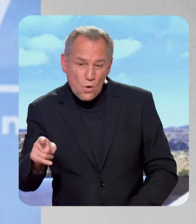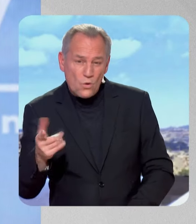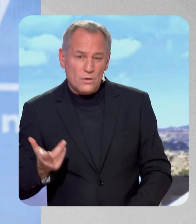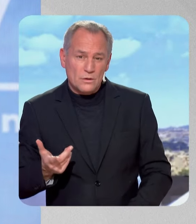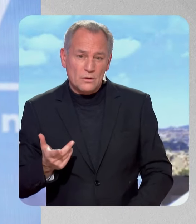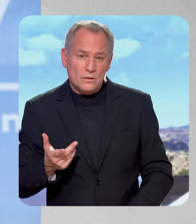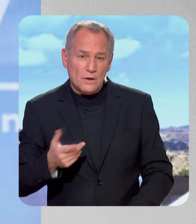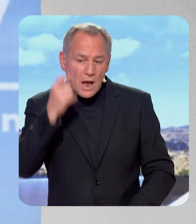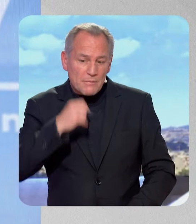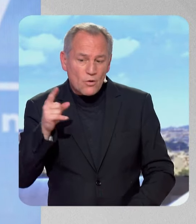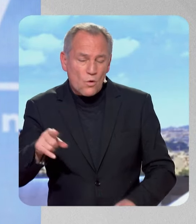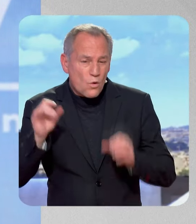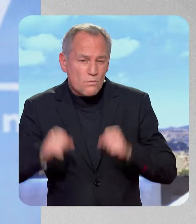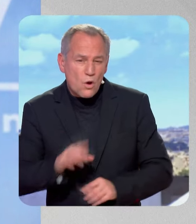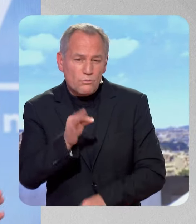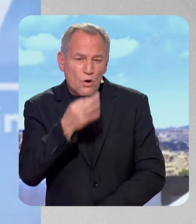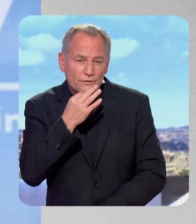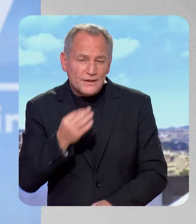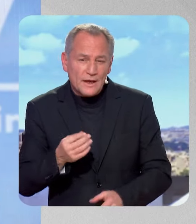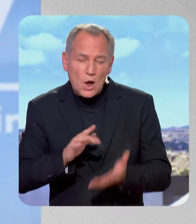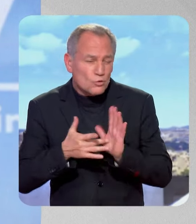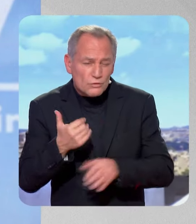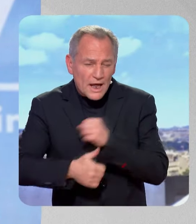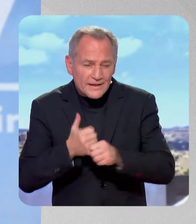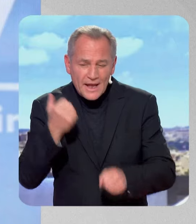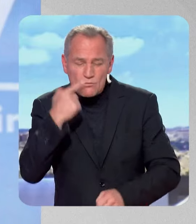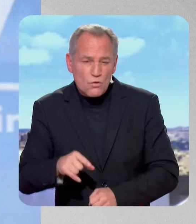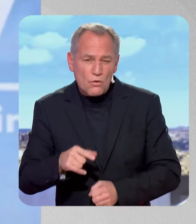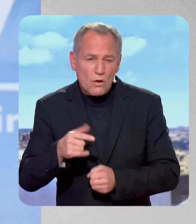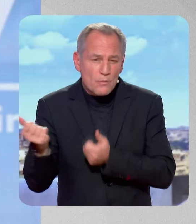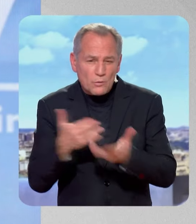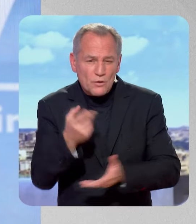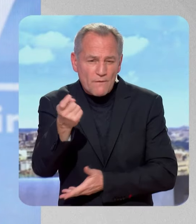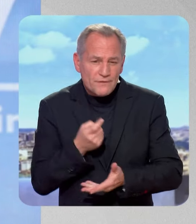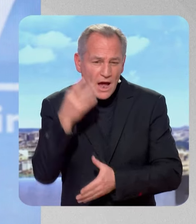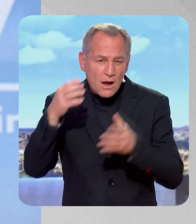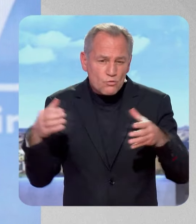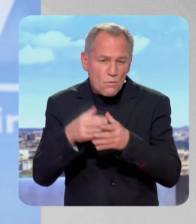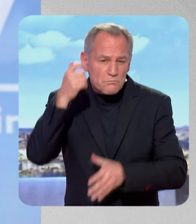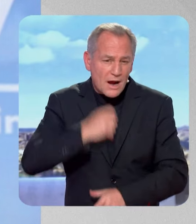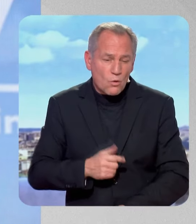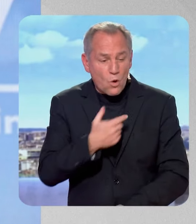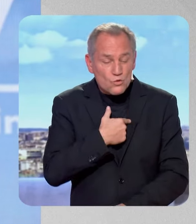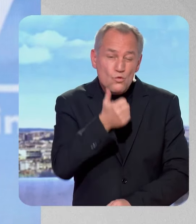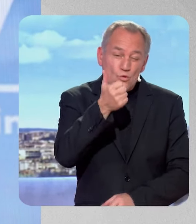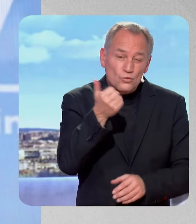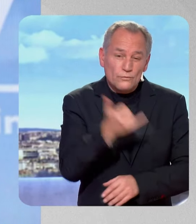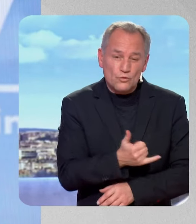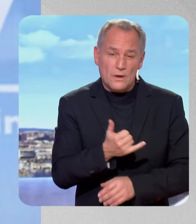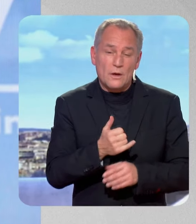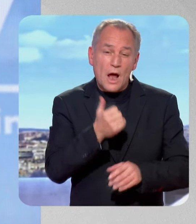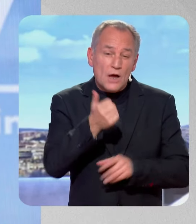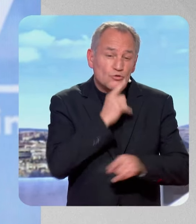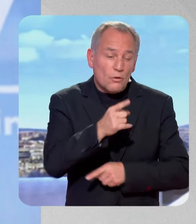l'année pour mettre à l'ordre du jour leurs textes. Toute l'année, on discute des textes et des propositions de la Macronie. Et nous, on amende, en effet, parce que c'est notre travail.